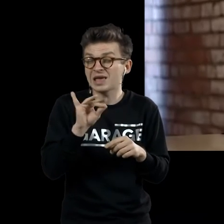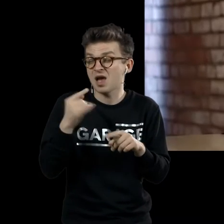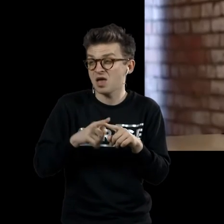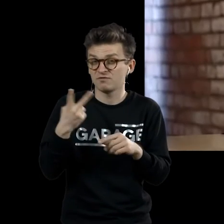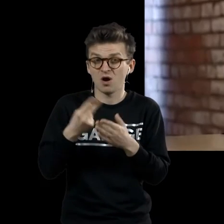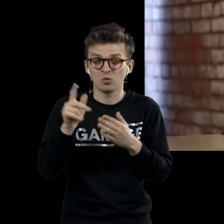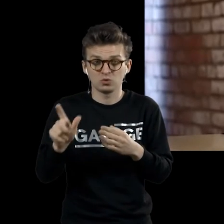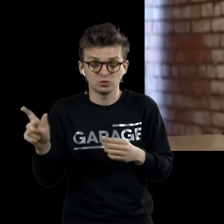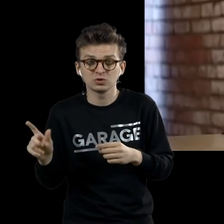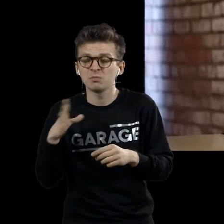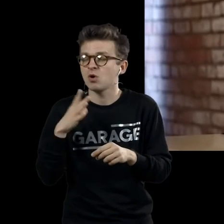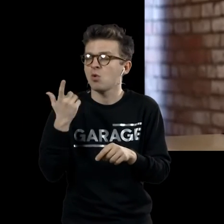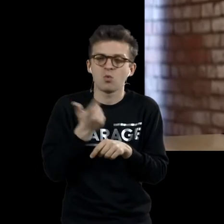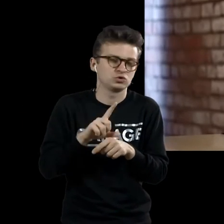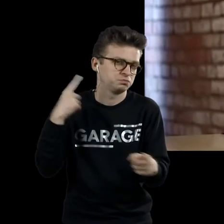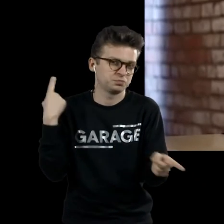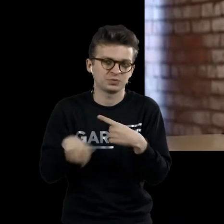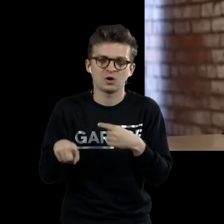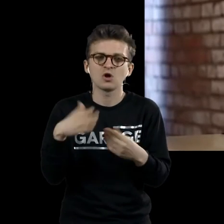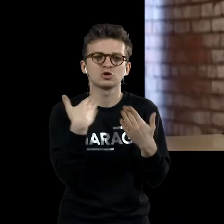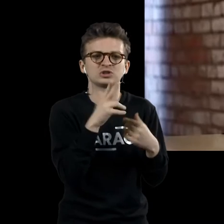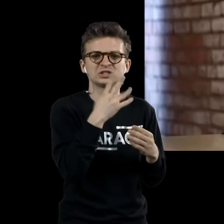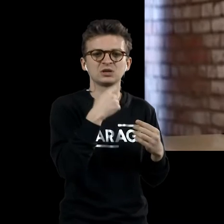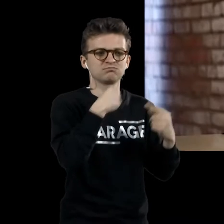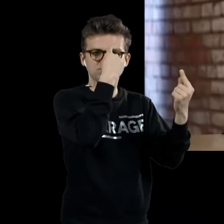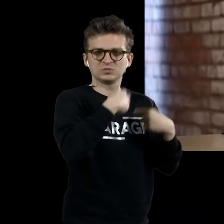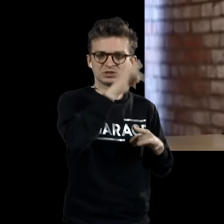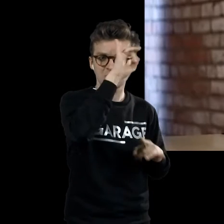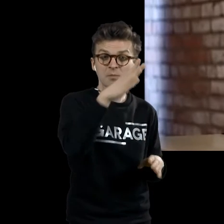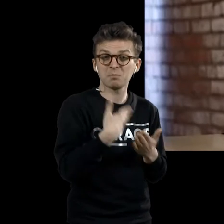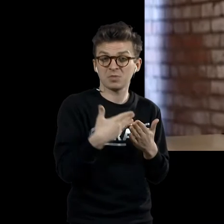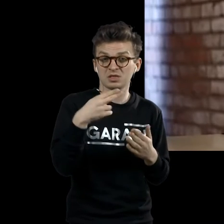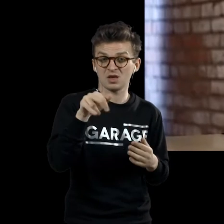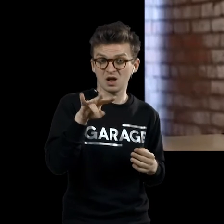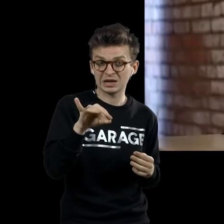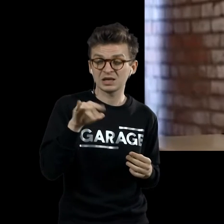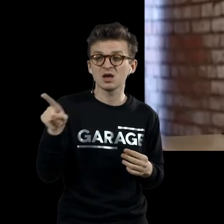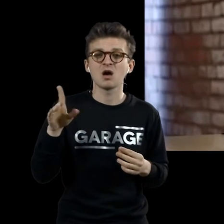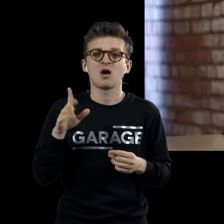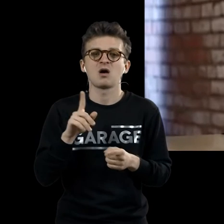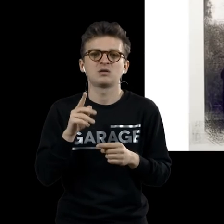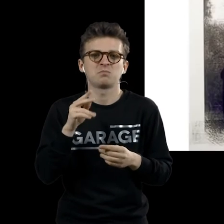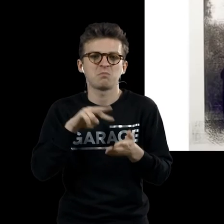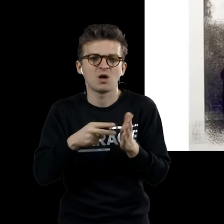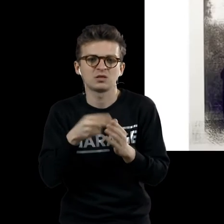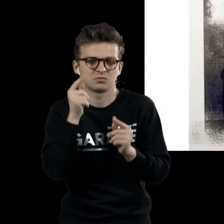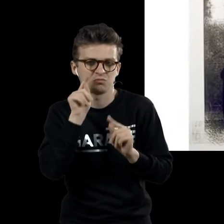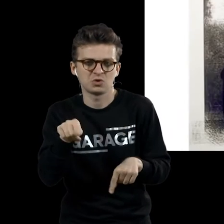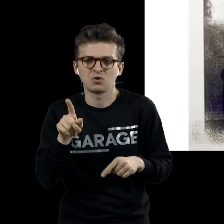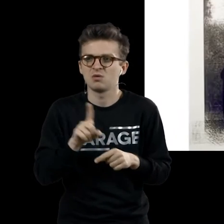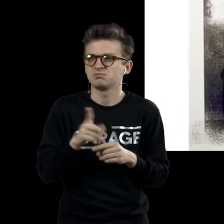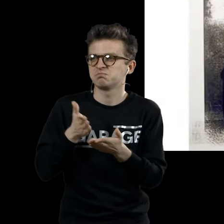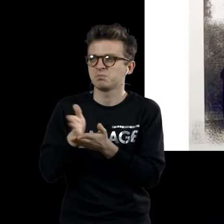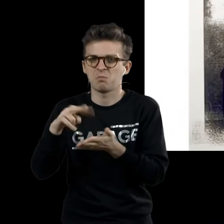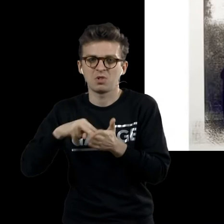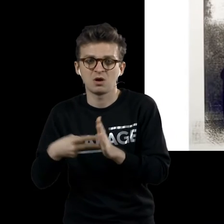своему отношению к славе. Дали был художником коммерческим, стратегически.